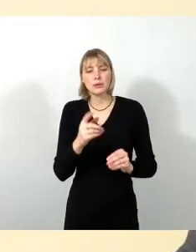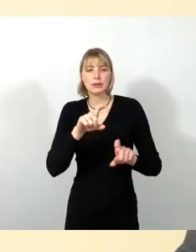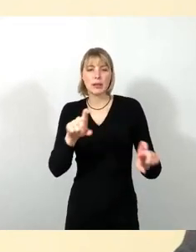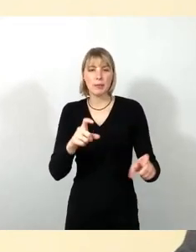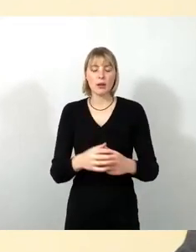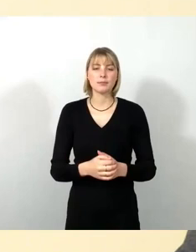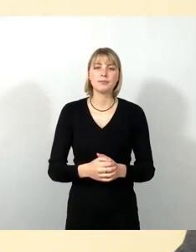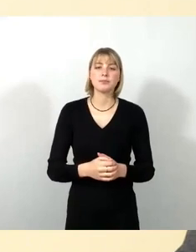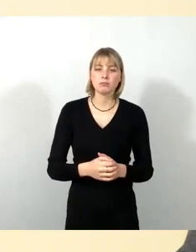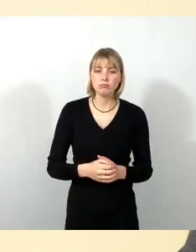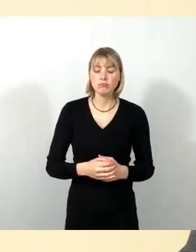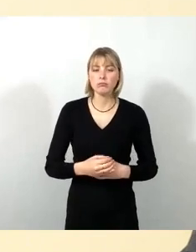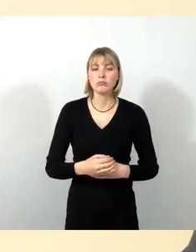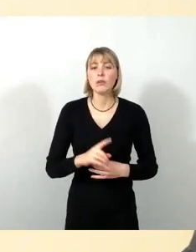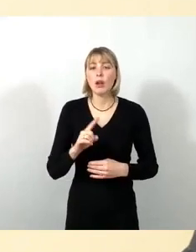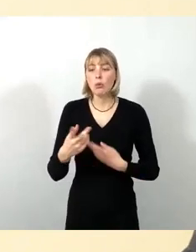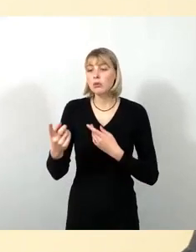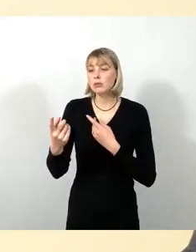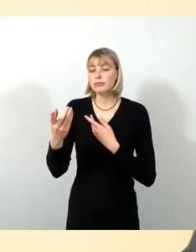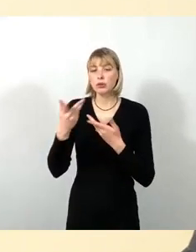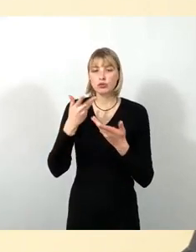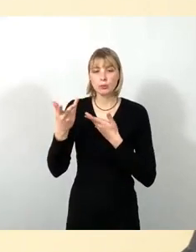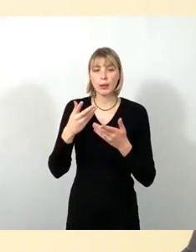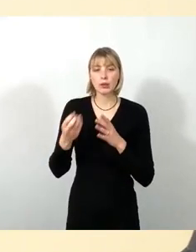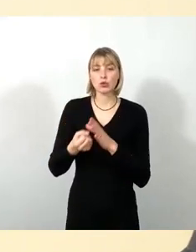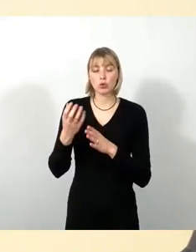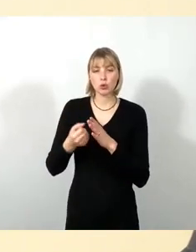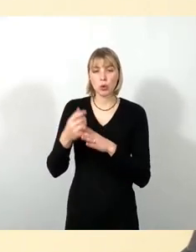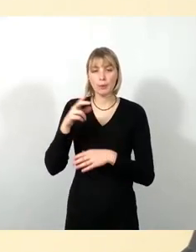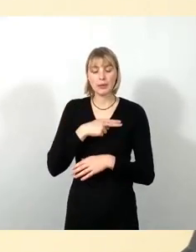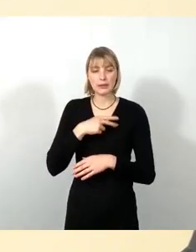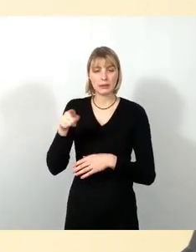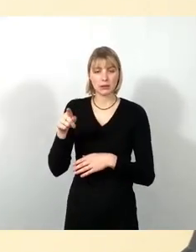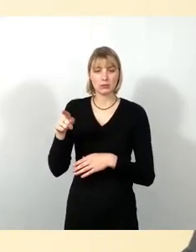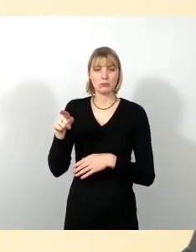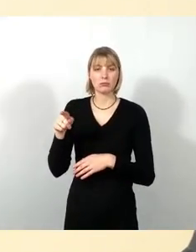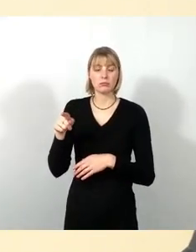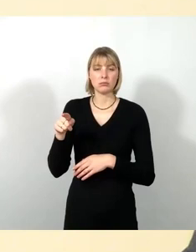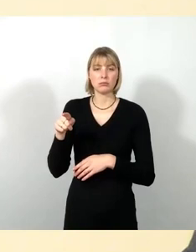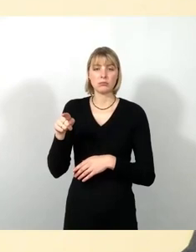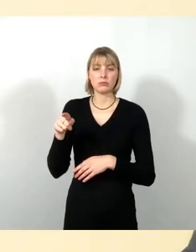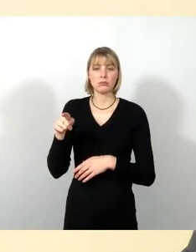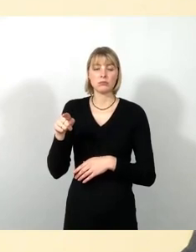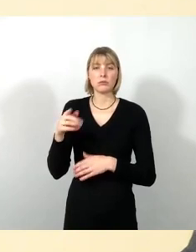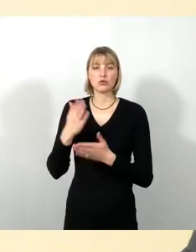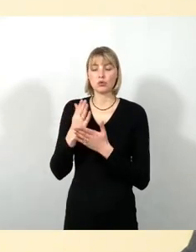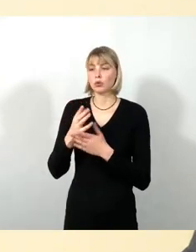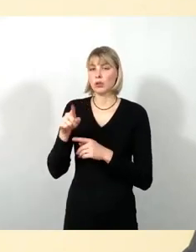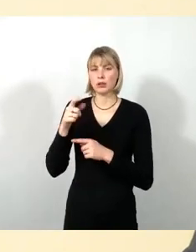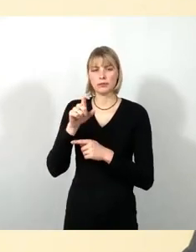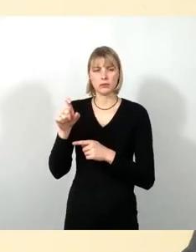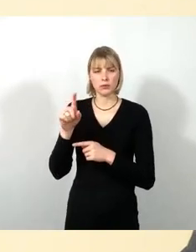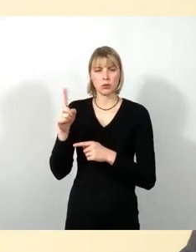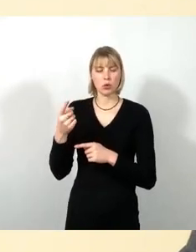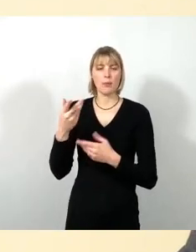Kulturministerin des Freistaates. Es gibt am Montag nochmal einen Termin auch der Kulturministerin mit dem VDM, dem Verband Deutsche Musikschulen,